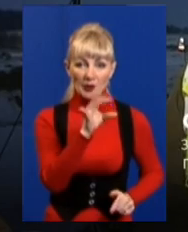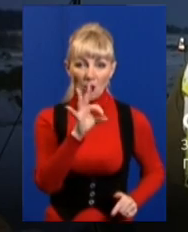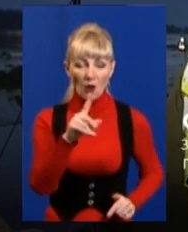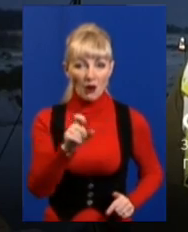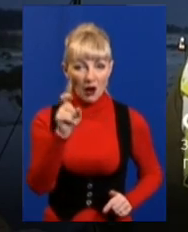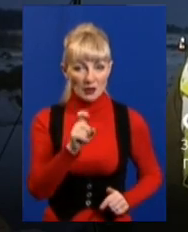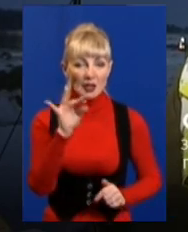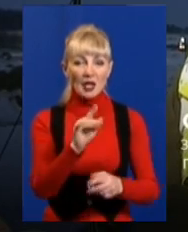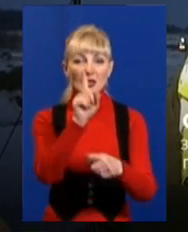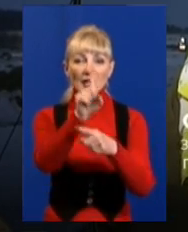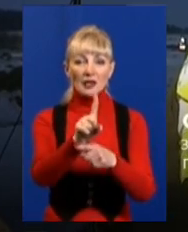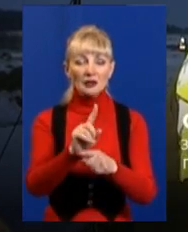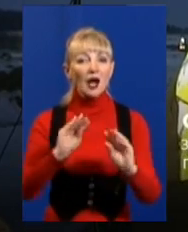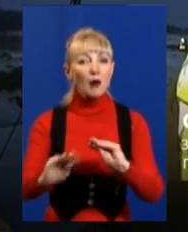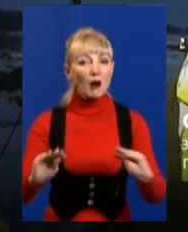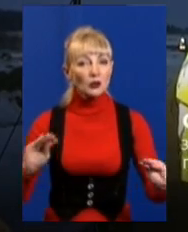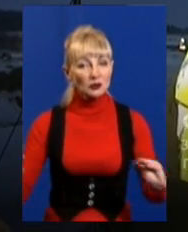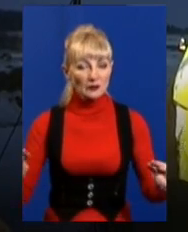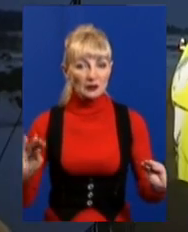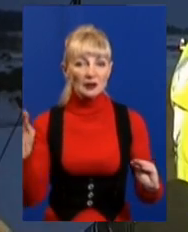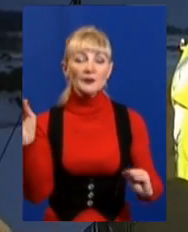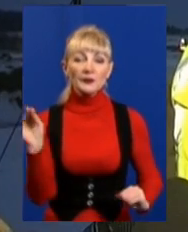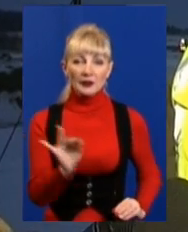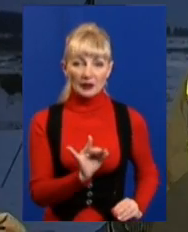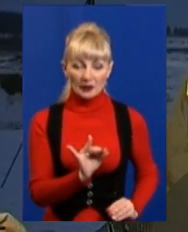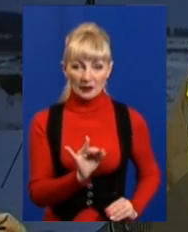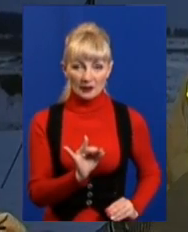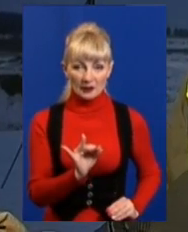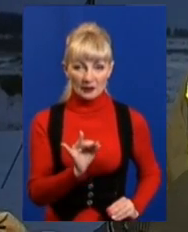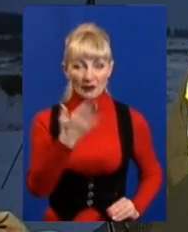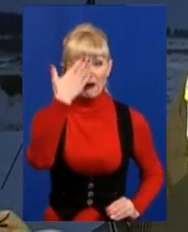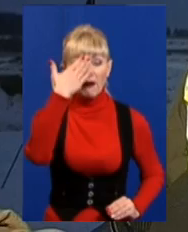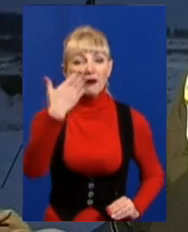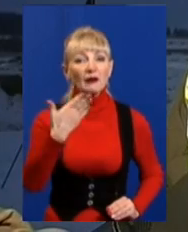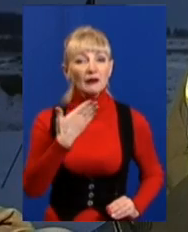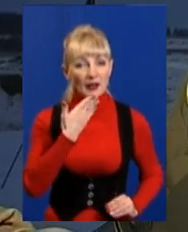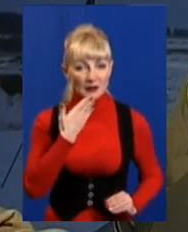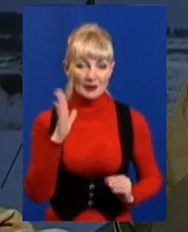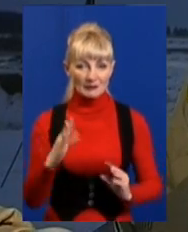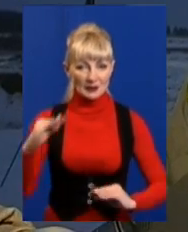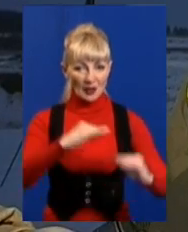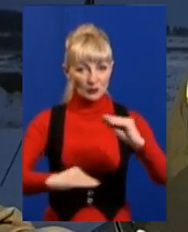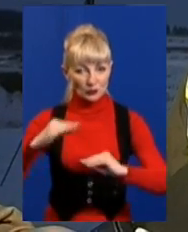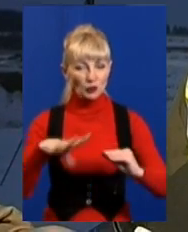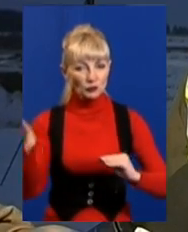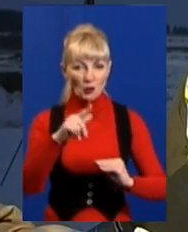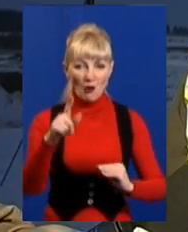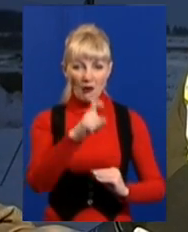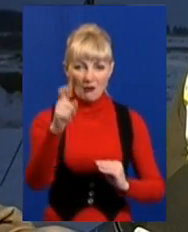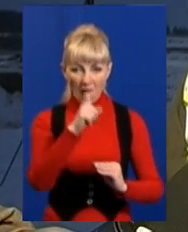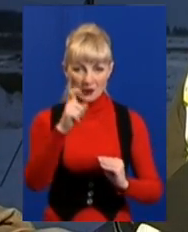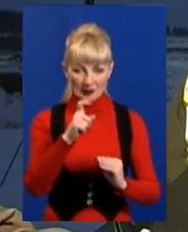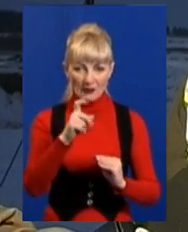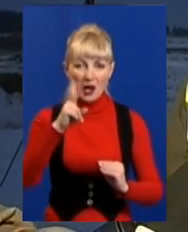влітку змонтувати всю газову систему. Це газові